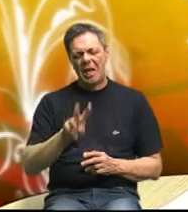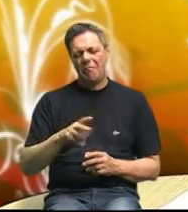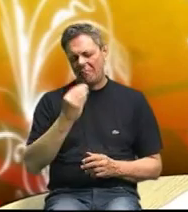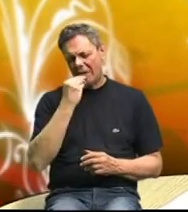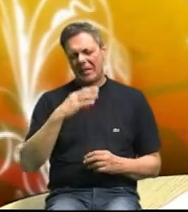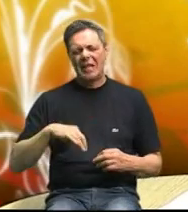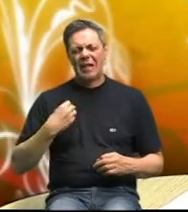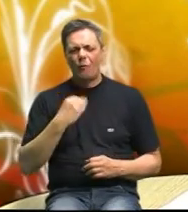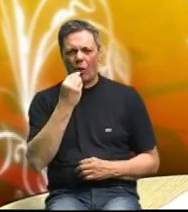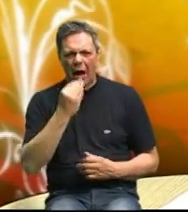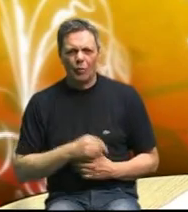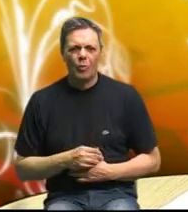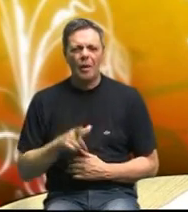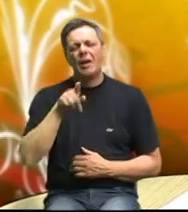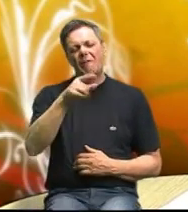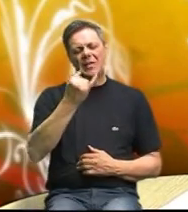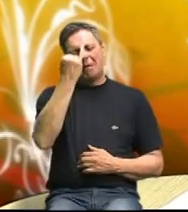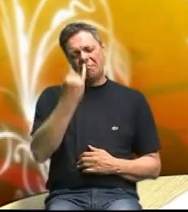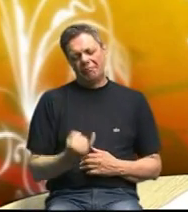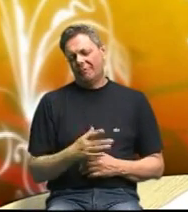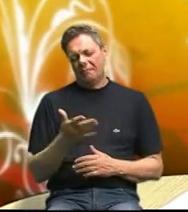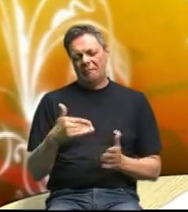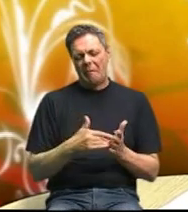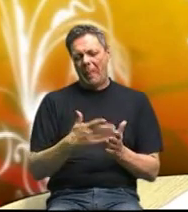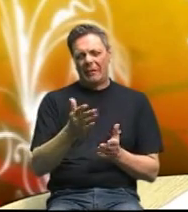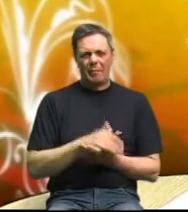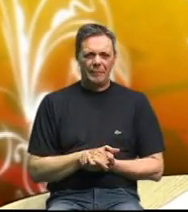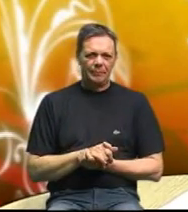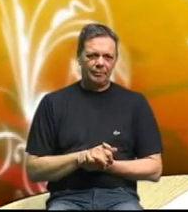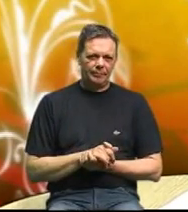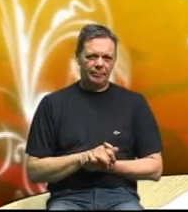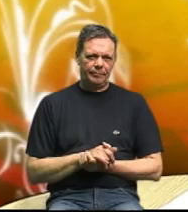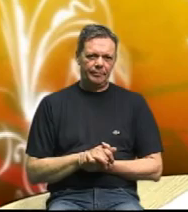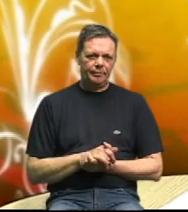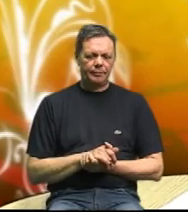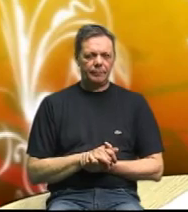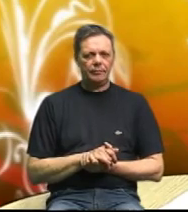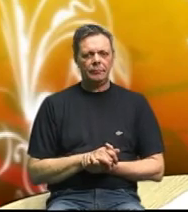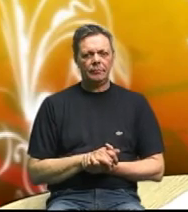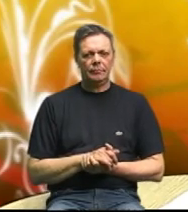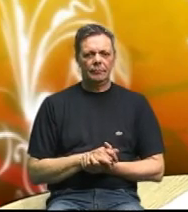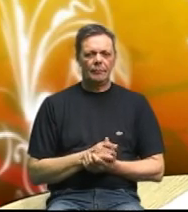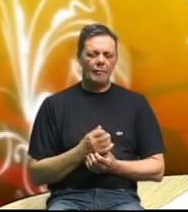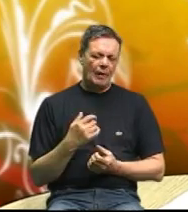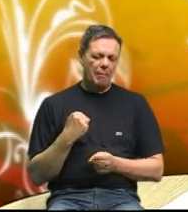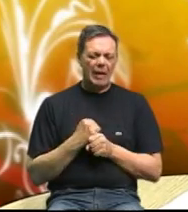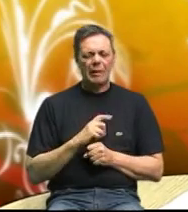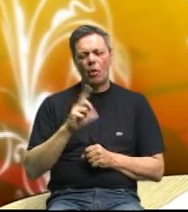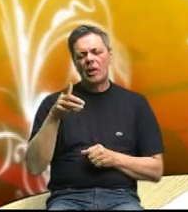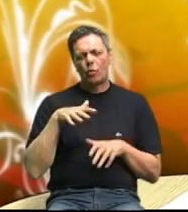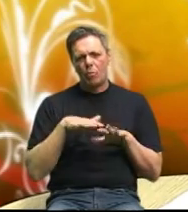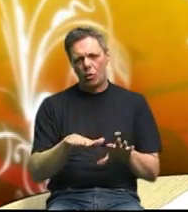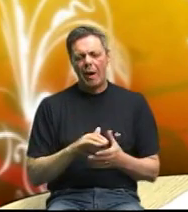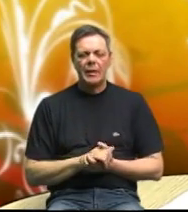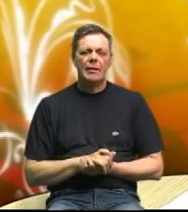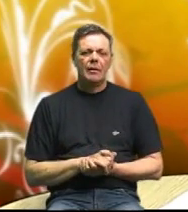hranu i vi ste šlang vama ne treba pardon znate što mi se bavimo i s ljudima drugima koji imaju potrebe